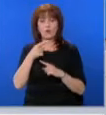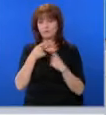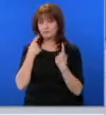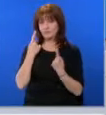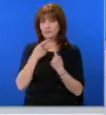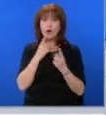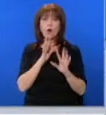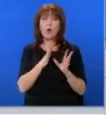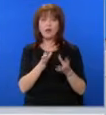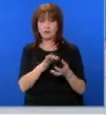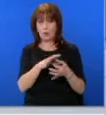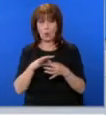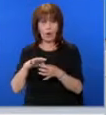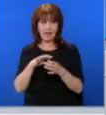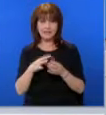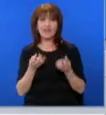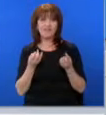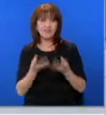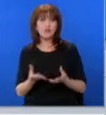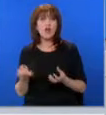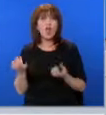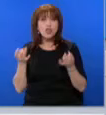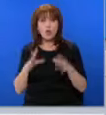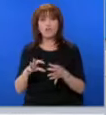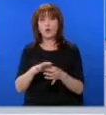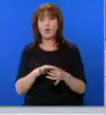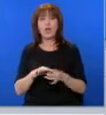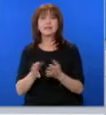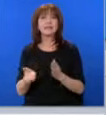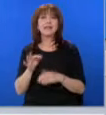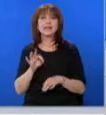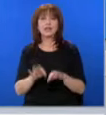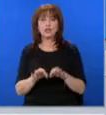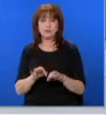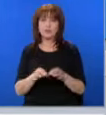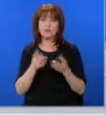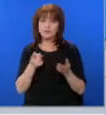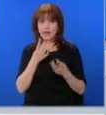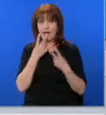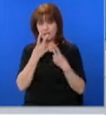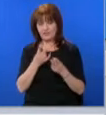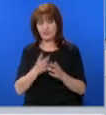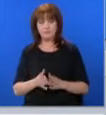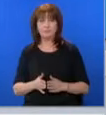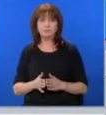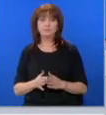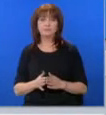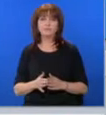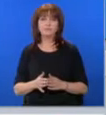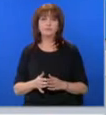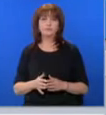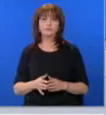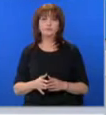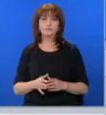Кой с кого е бил в коалиция и възможни ли са нови коалиции след изборите? Вера Александрова ги показва в следващия репортаж за